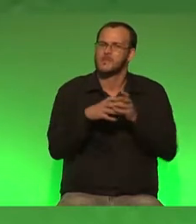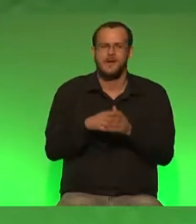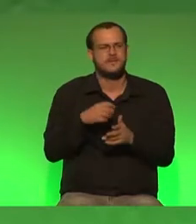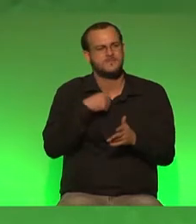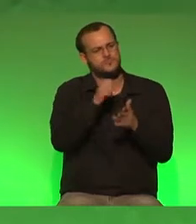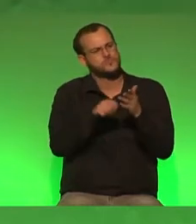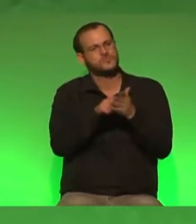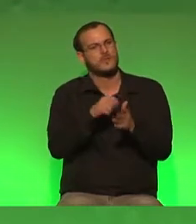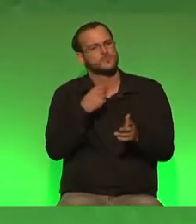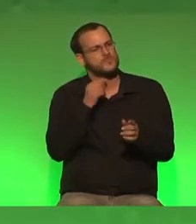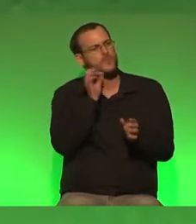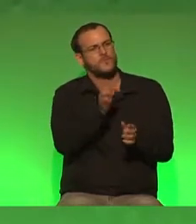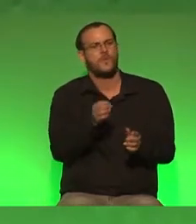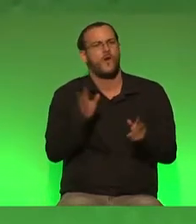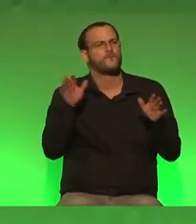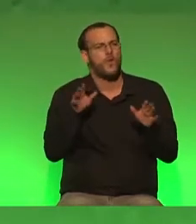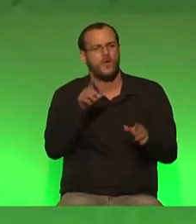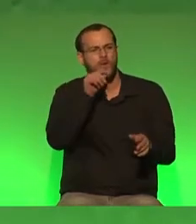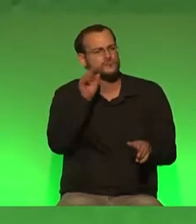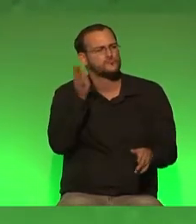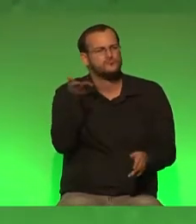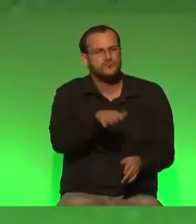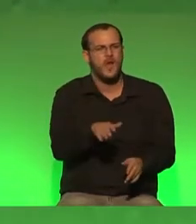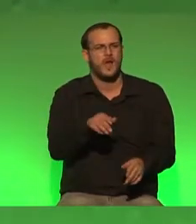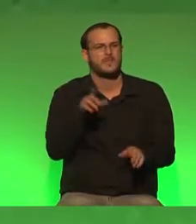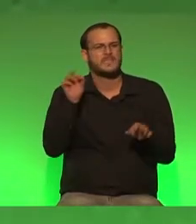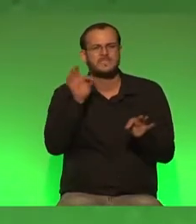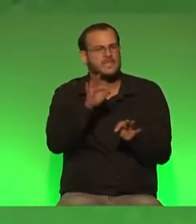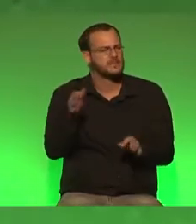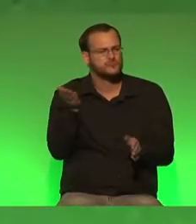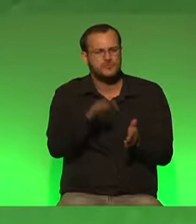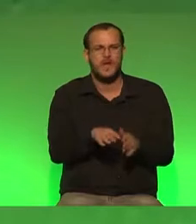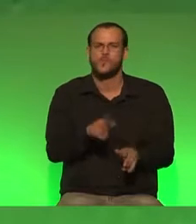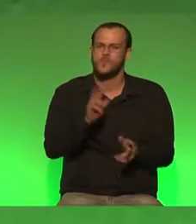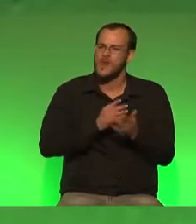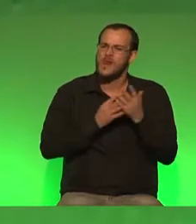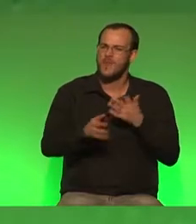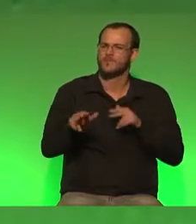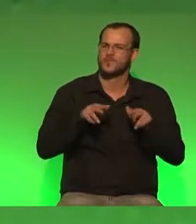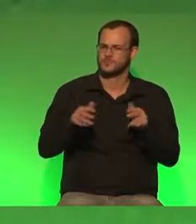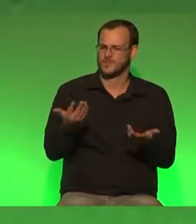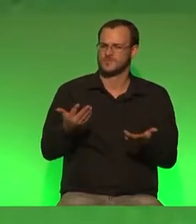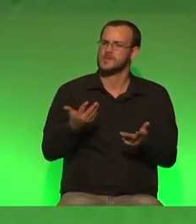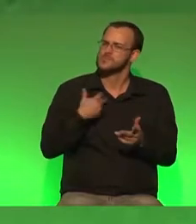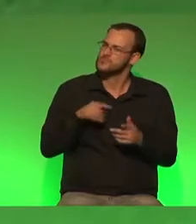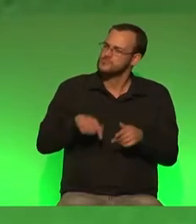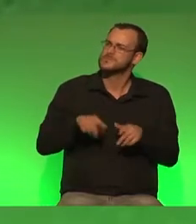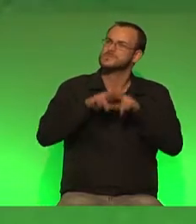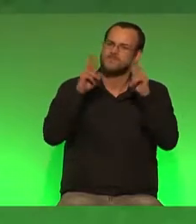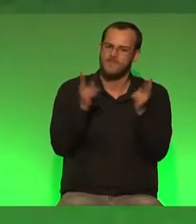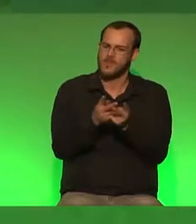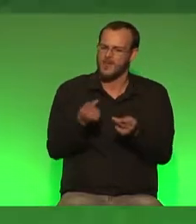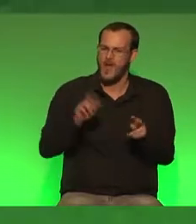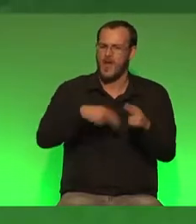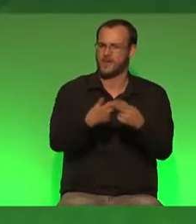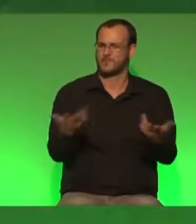Insektensterben, über das Vogelsterben und über eine Landwirtschaft machen, die mit den Grenzen unseres Planeten in einhergeht.